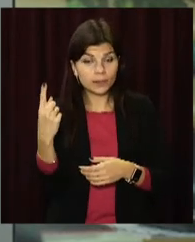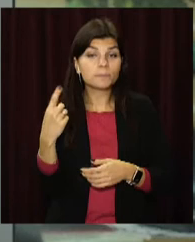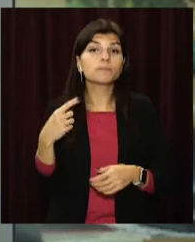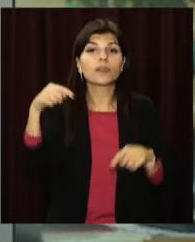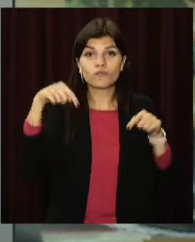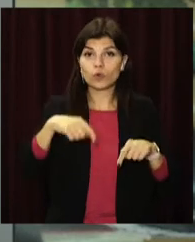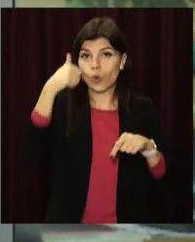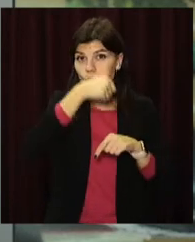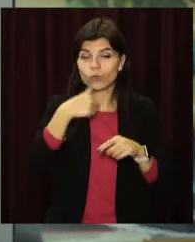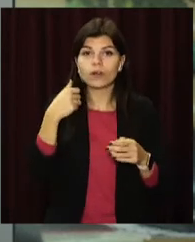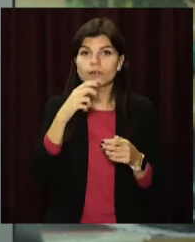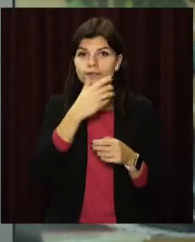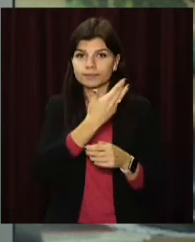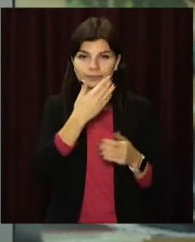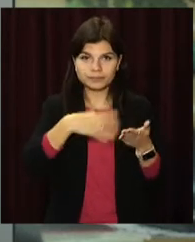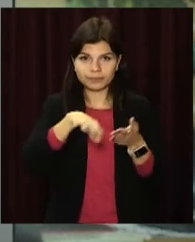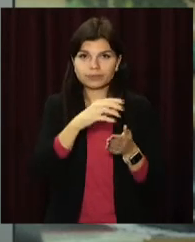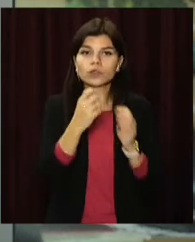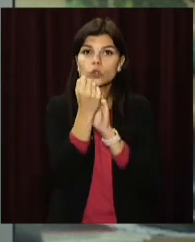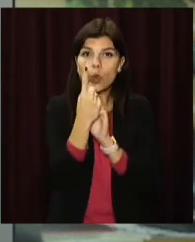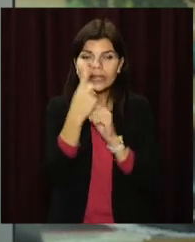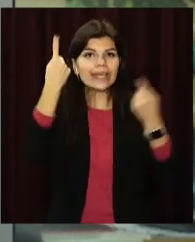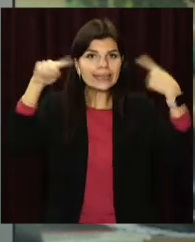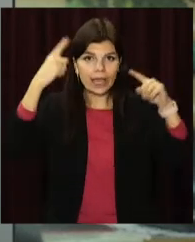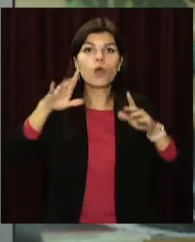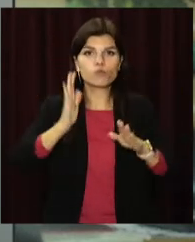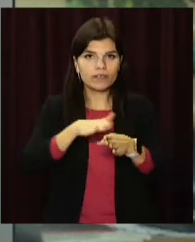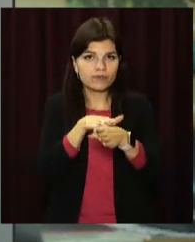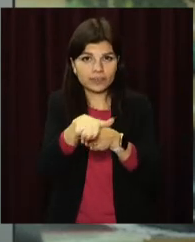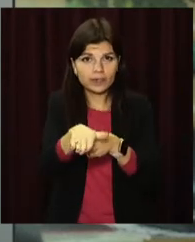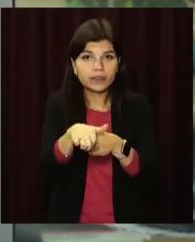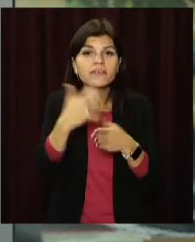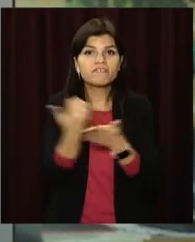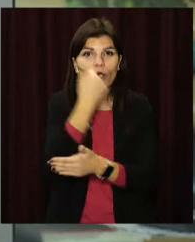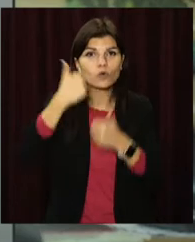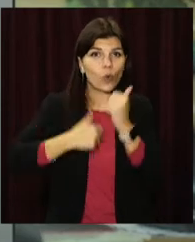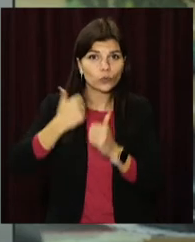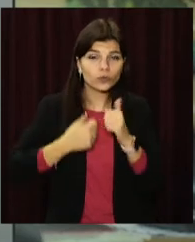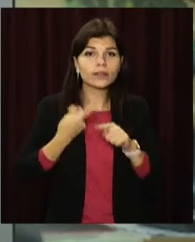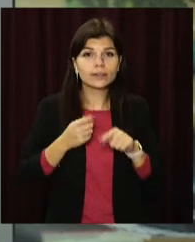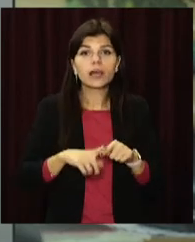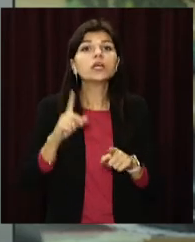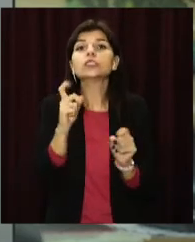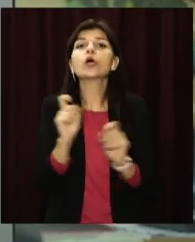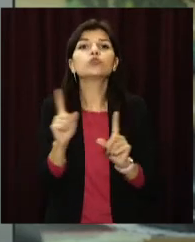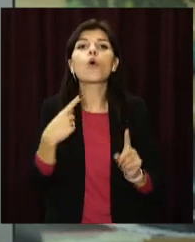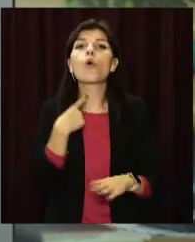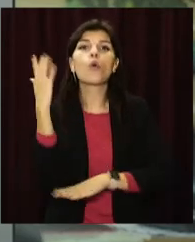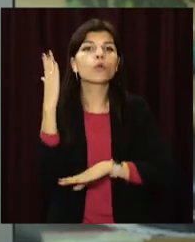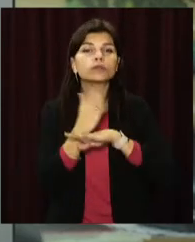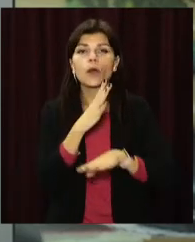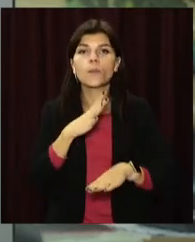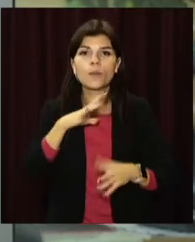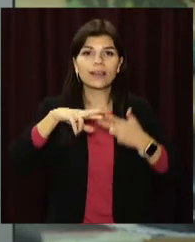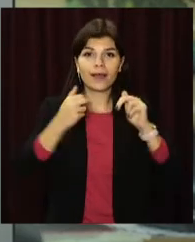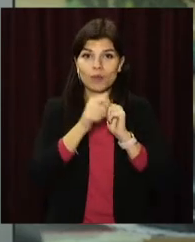Цьогоріч міським коштом реалізують 11 проєктів. Які ініціативи здобули перемогу та за що голосували кам'янчани